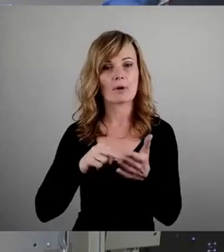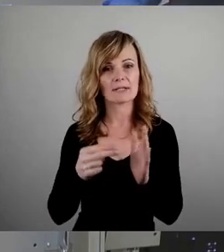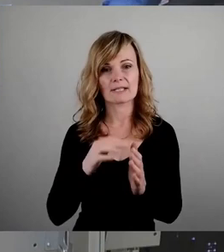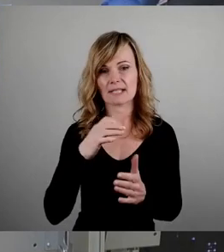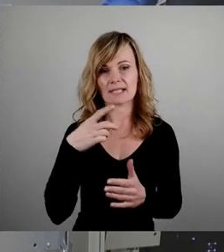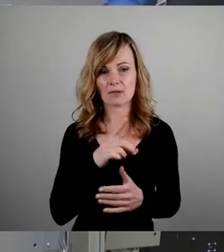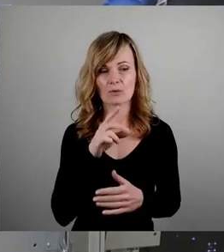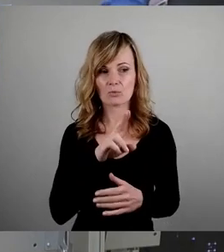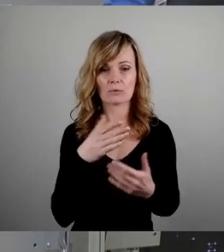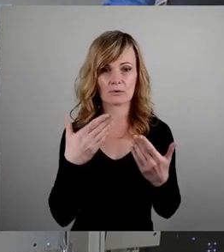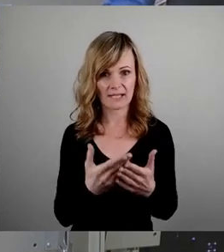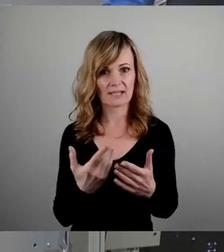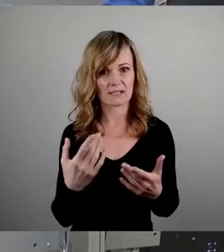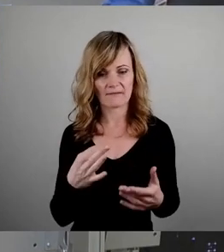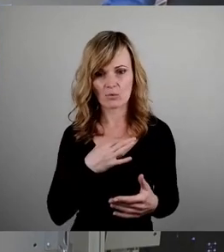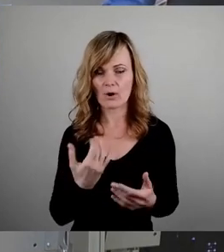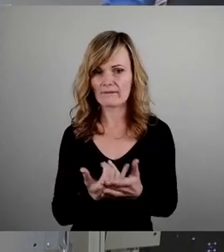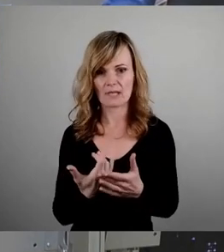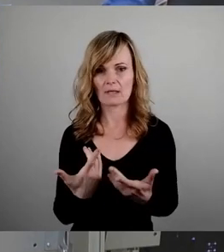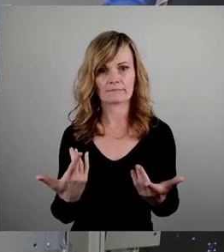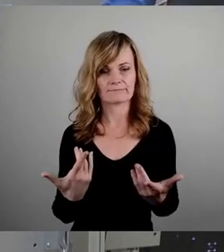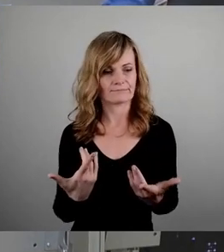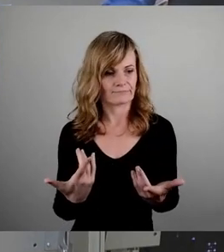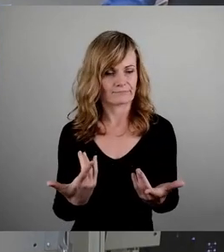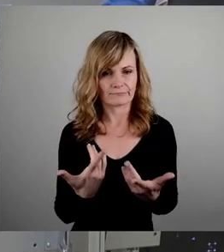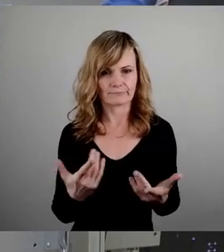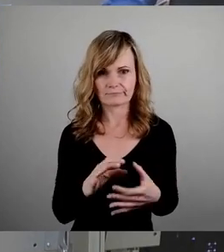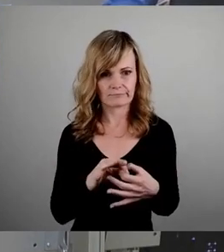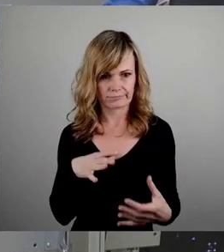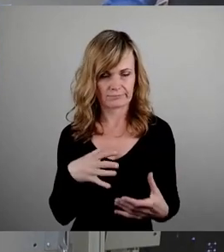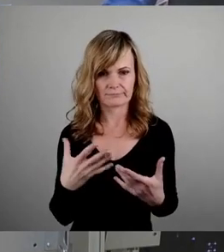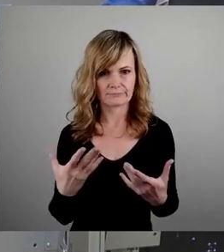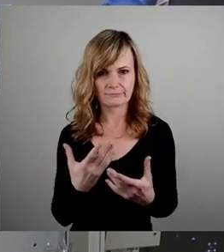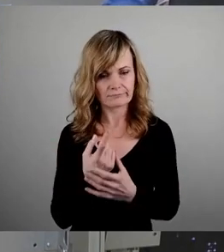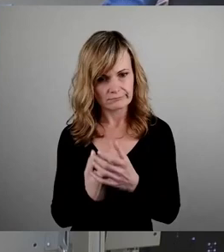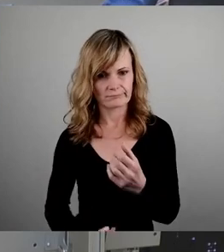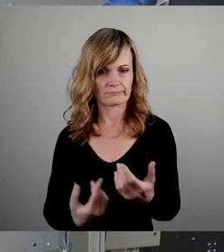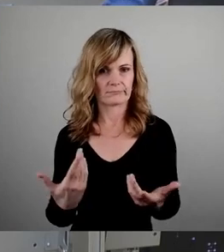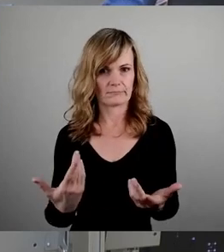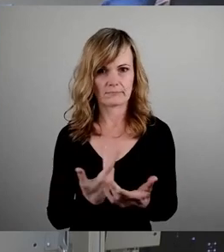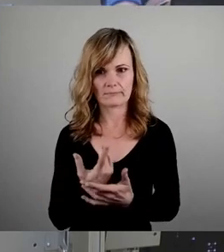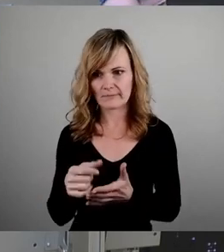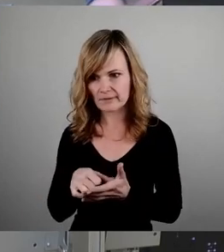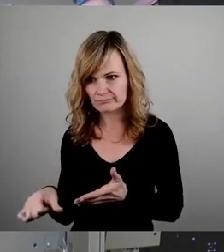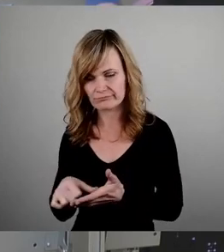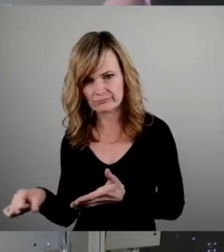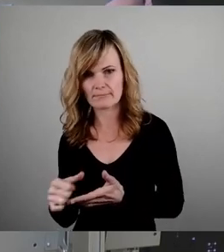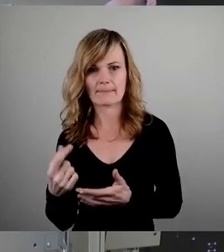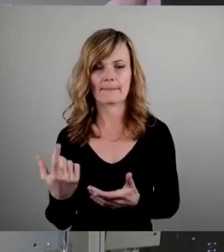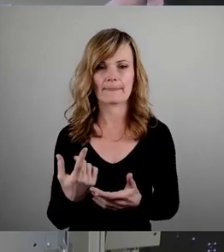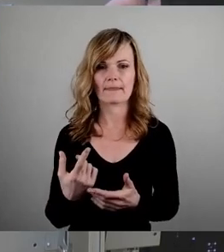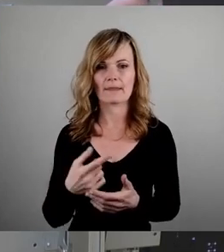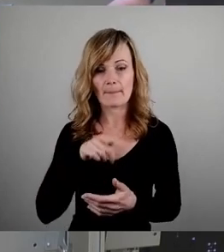Die lässt uns hier nämlich hängen. Das heißt, um aus dieser Spirale rauszukommen, dass wir immer, wenn die Menschen schon da sind, erst